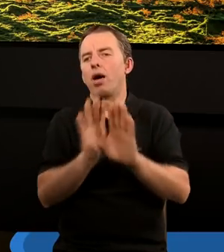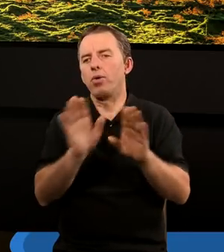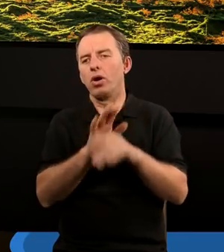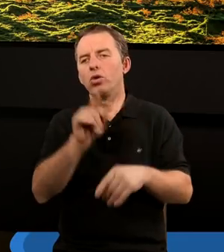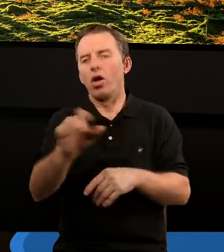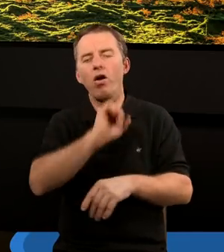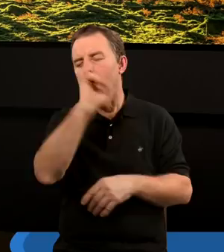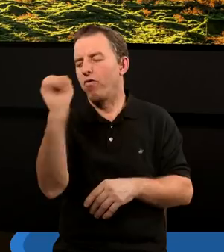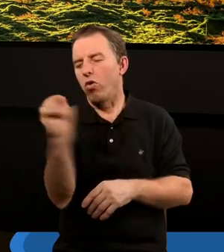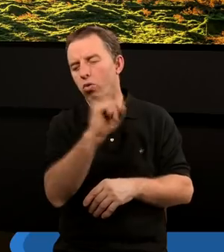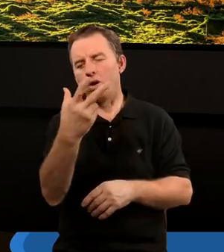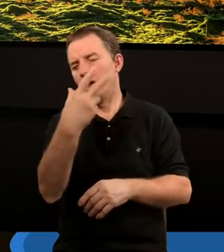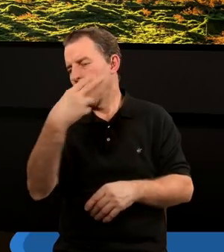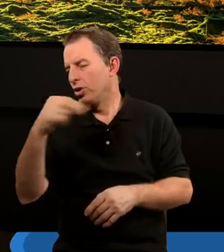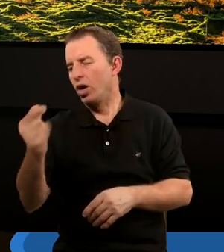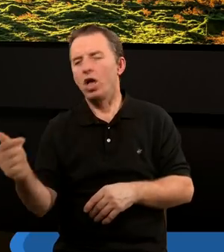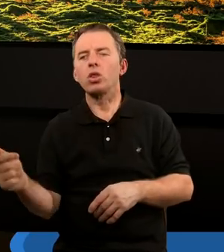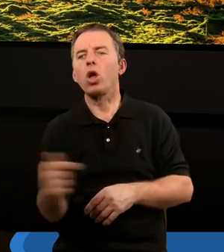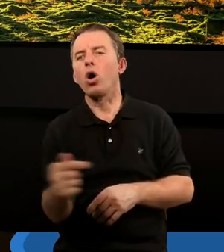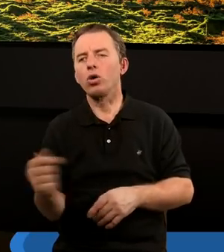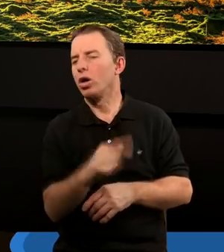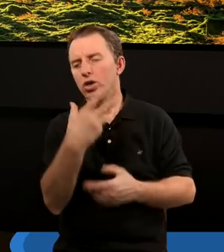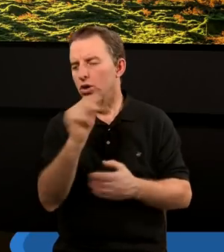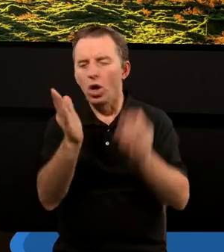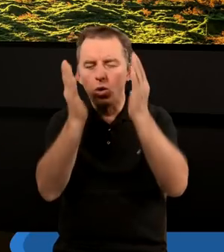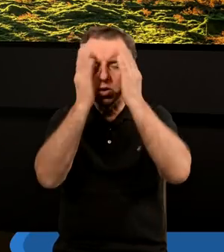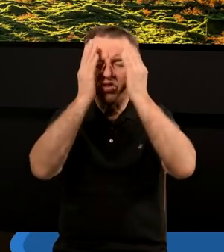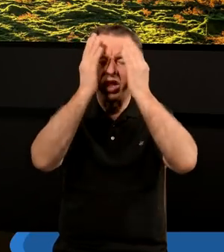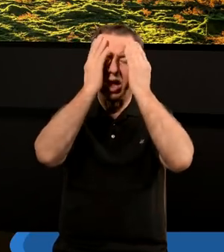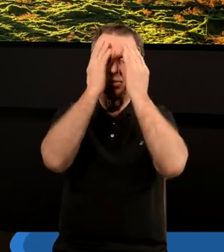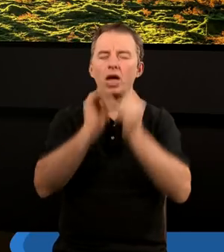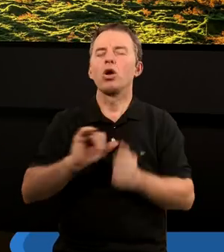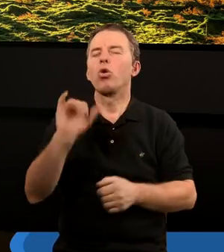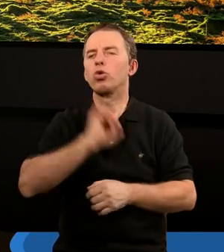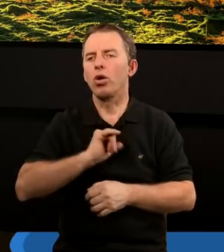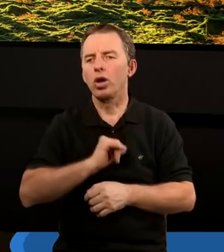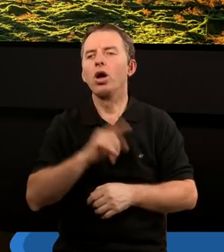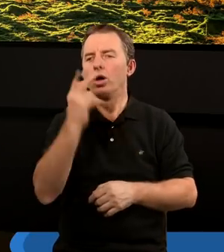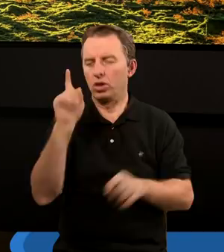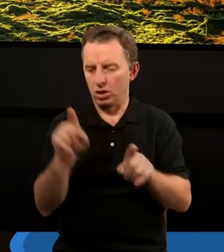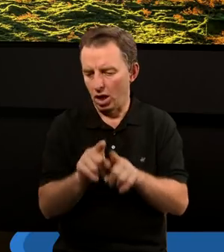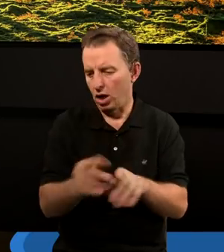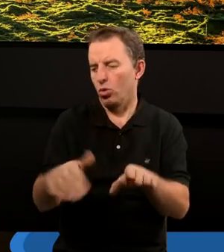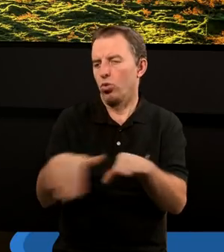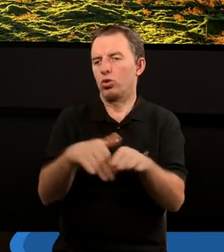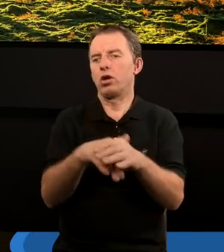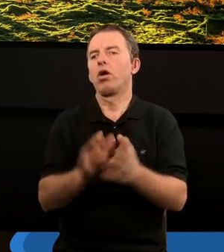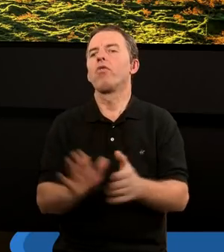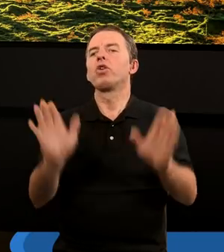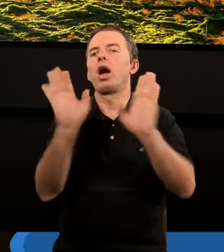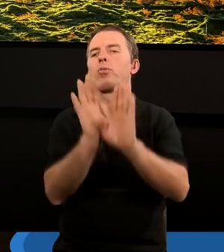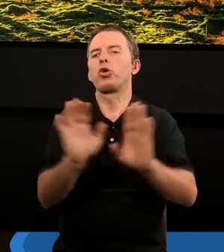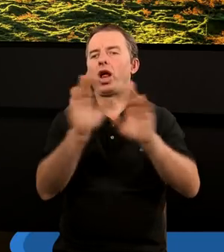jest to coś, co ich w ogóle nie dotyczy. A może nie uświadamiają sobie, że oni też uczestniczą w nabożeństwie.